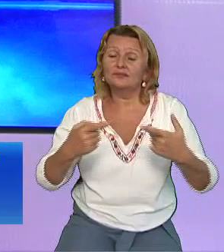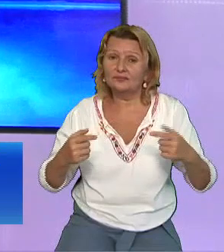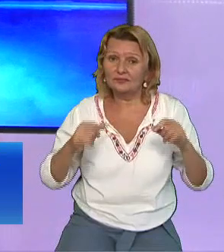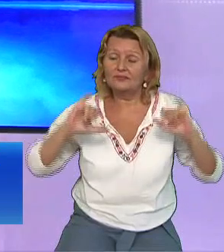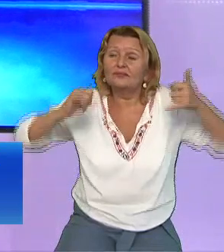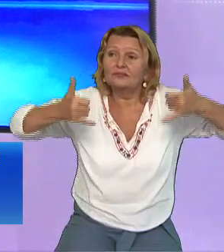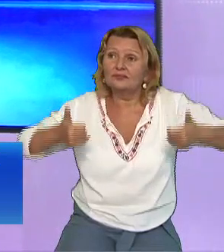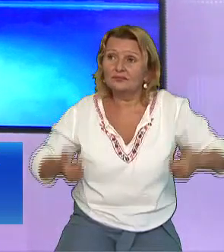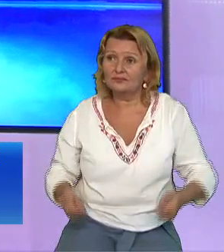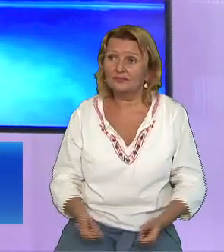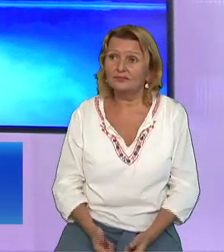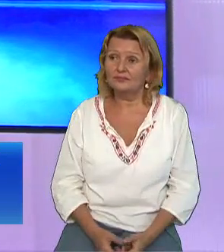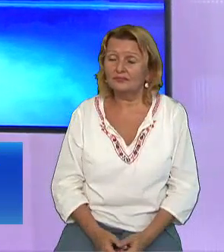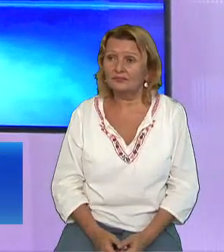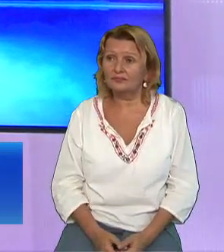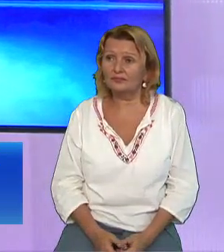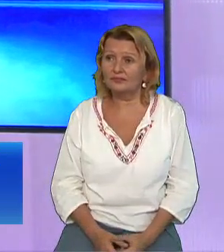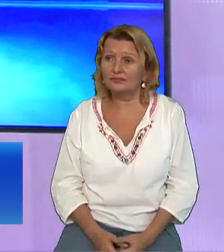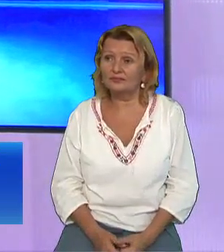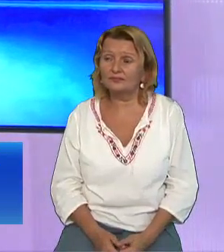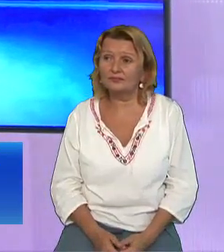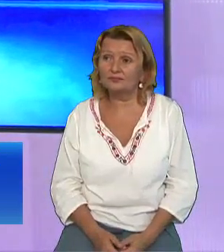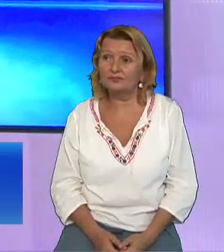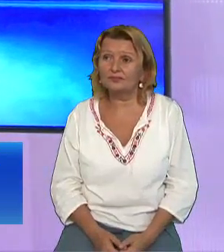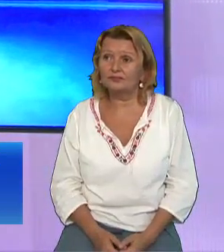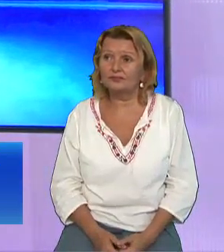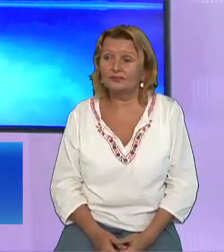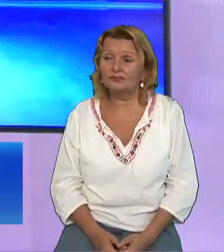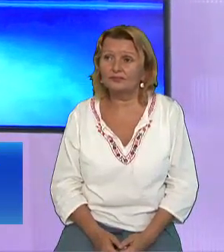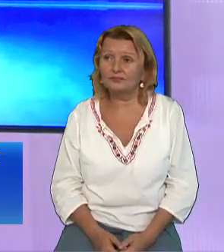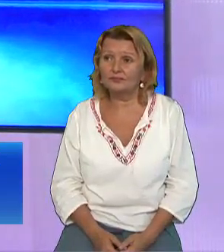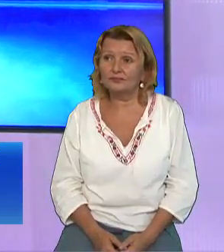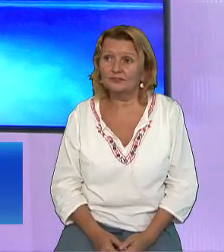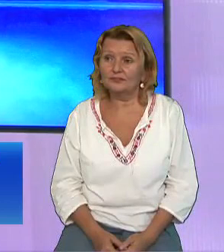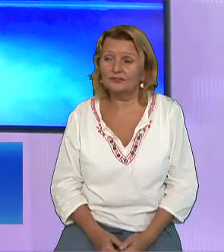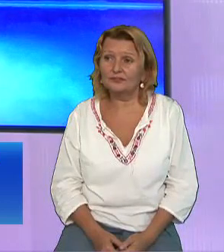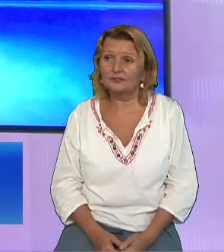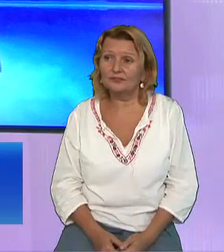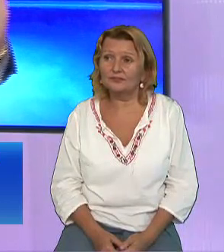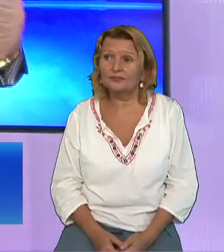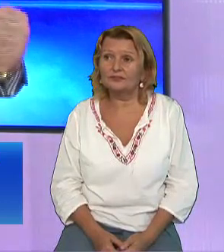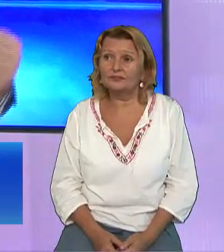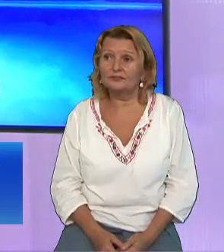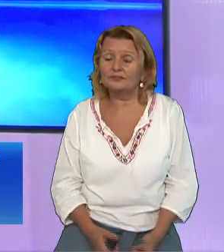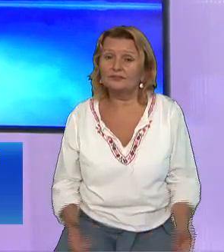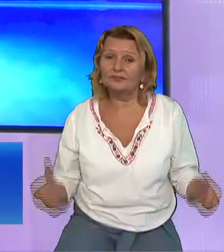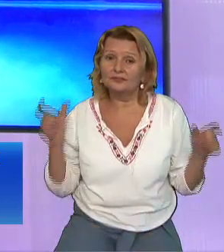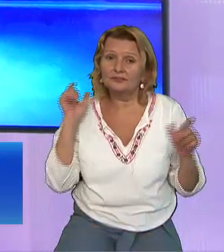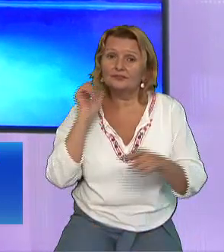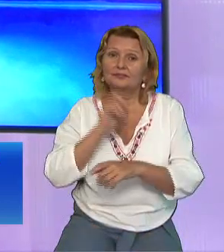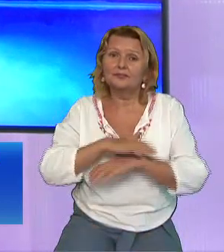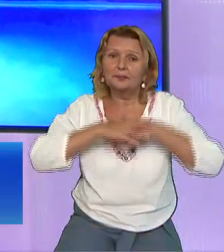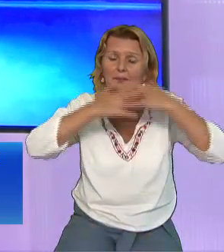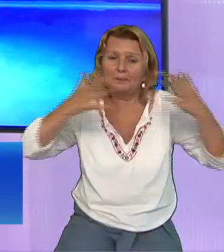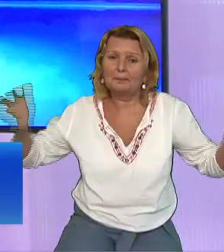putere a învierii lui A fost cea mai mare putere din univers Care a fost vreodată pusă pe pământul acesta Mai mare decât 10 bombe atomice de la Hiroshima și